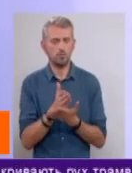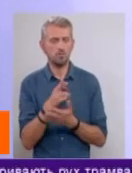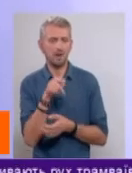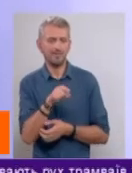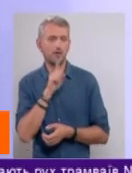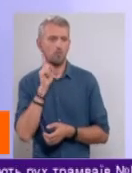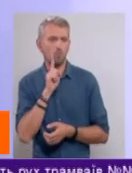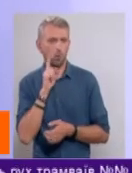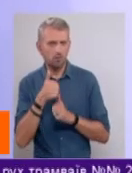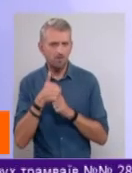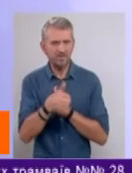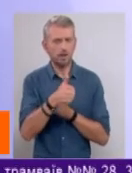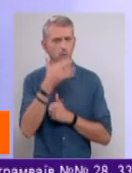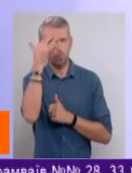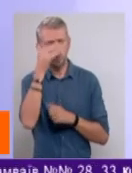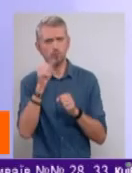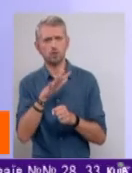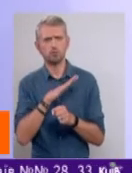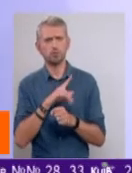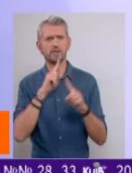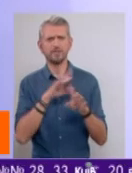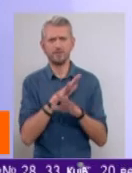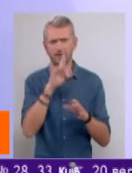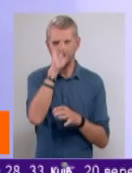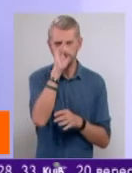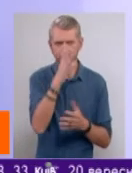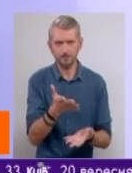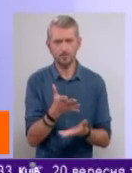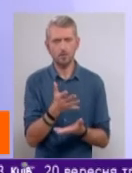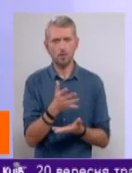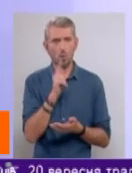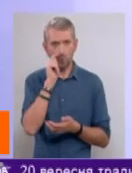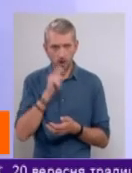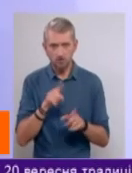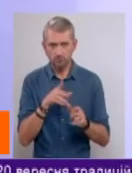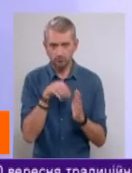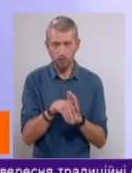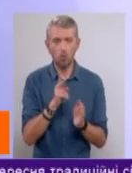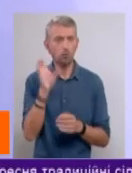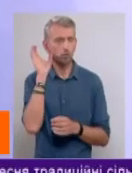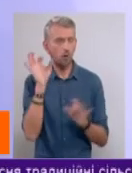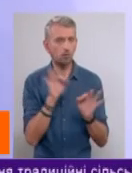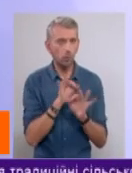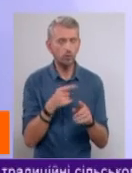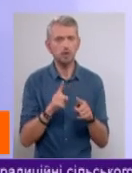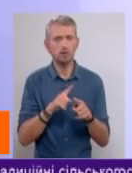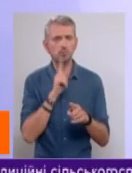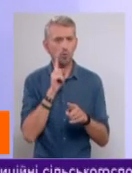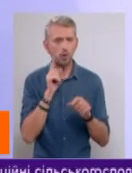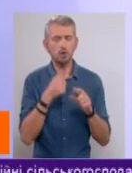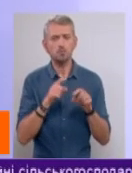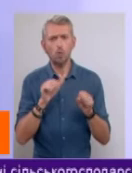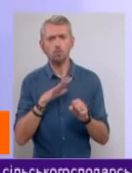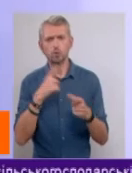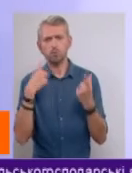молоді лідерами думок. Це можуть бути виконавці, українські, тому числі, яких слухає молодь. Це можуть бути ці ж самі блогери,